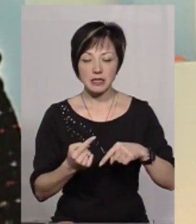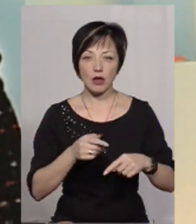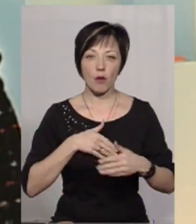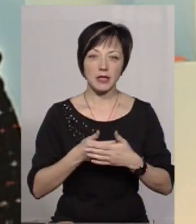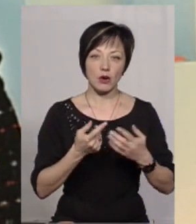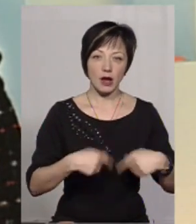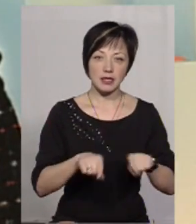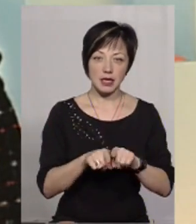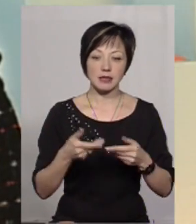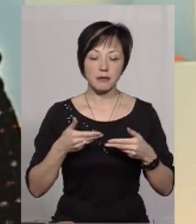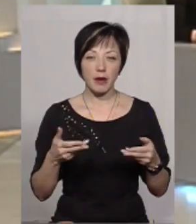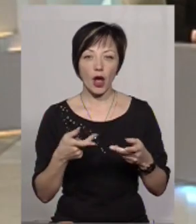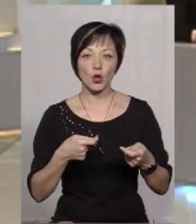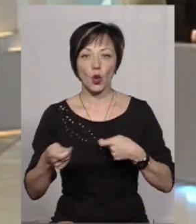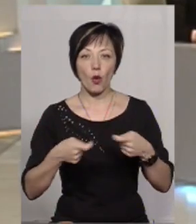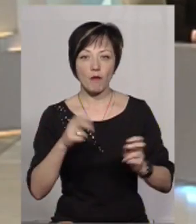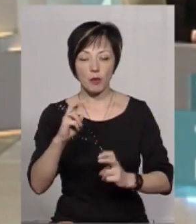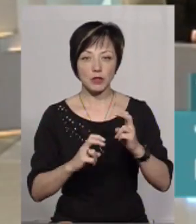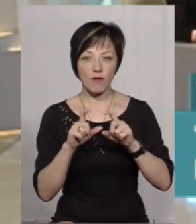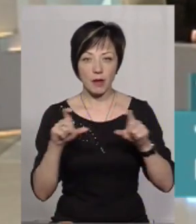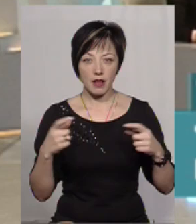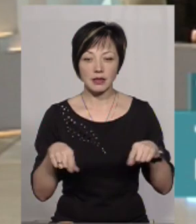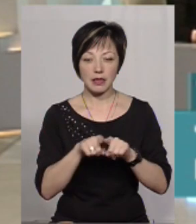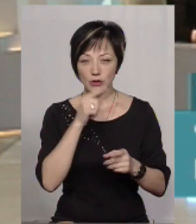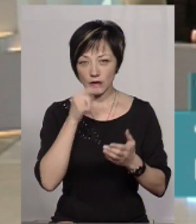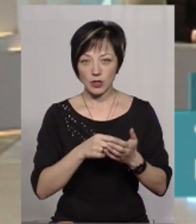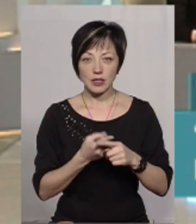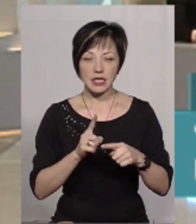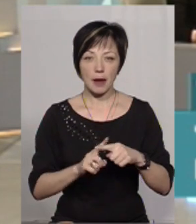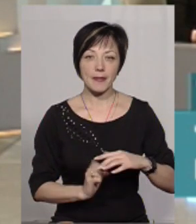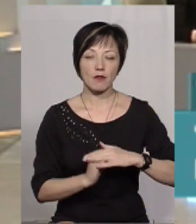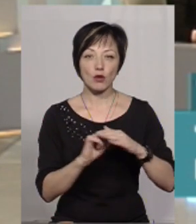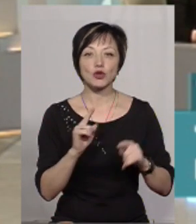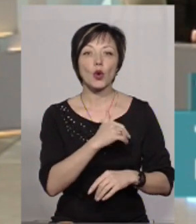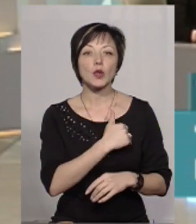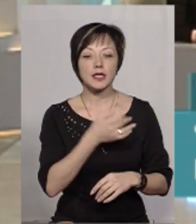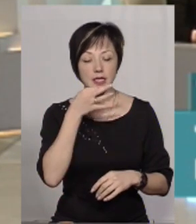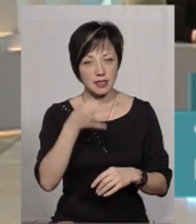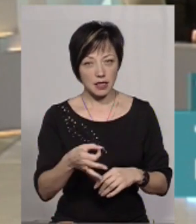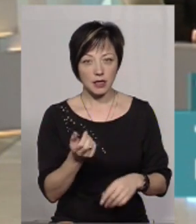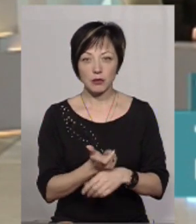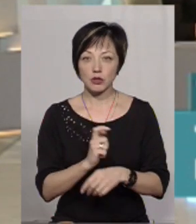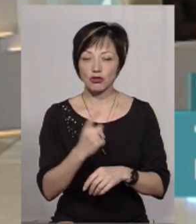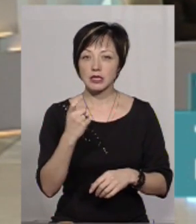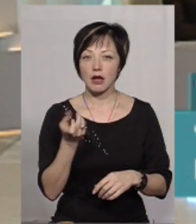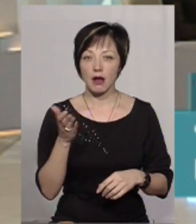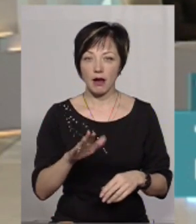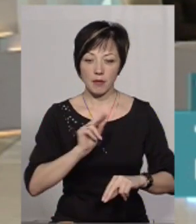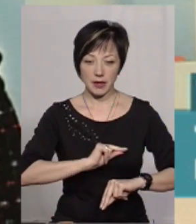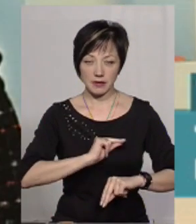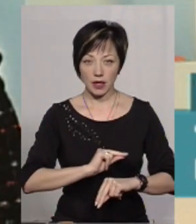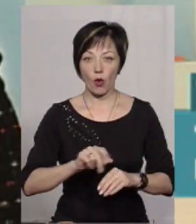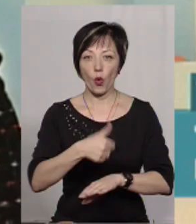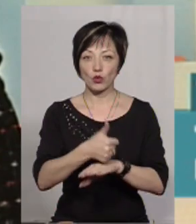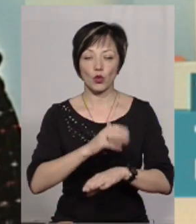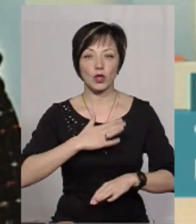громадські організації. Ми, як Торгово-промислова палата, також входимо до цієї платформи. Що хотілося б зазначити, більше ста фахівців сьогодні,